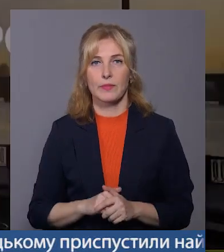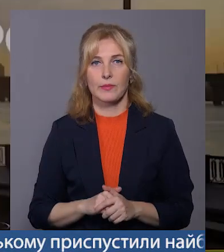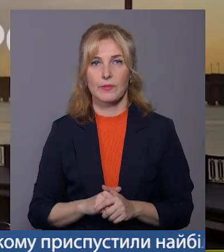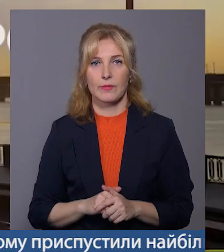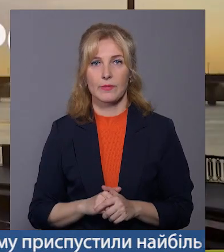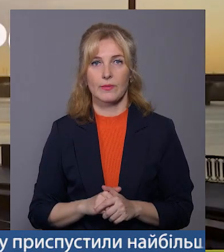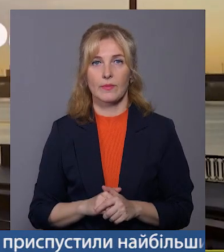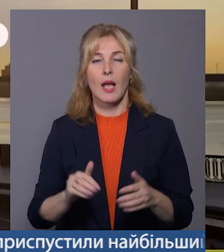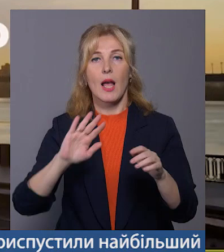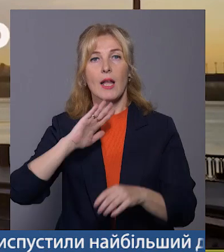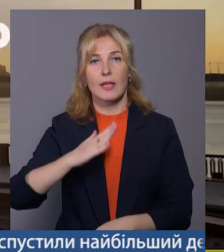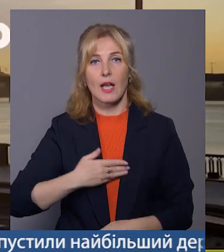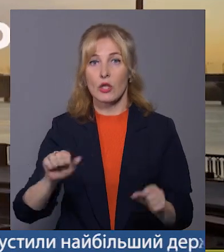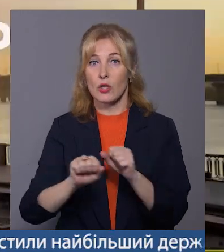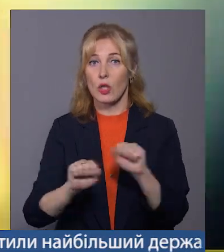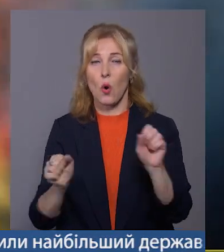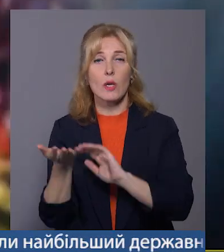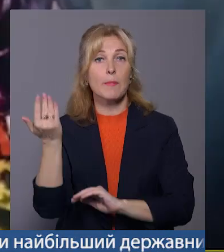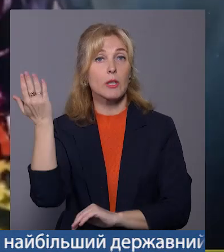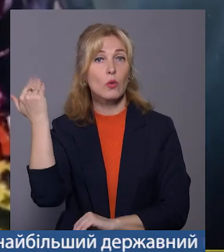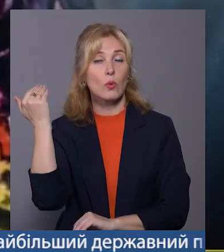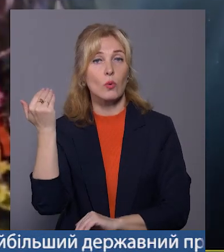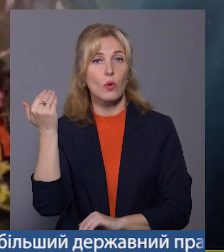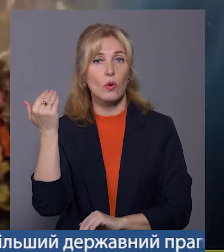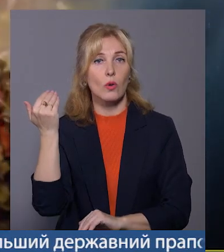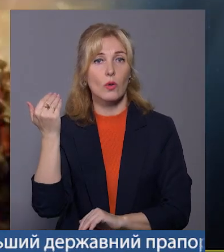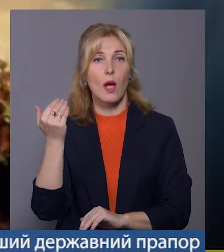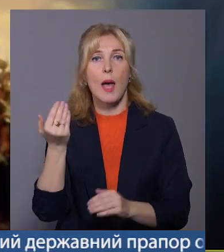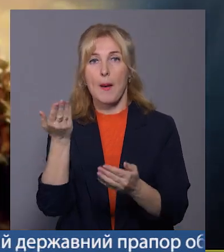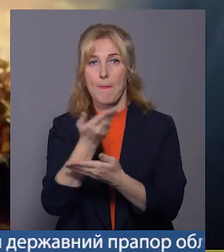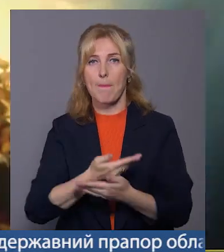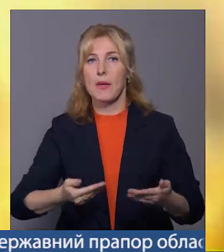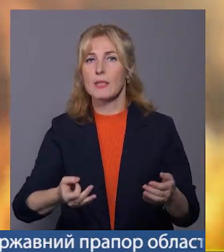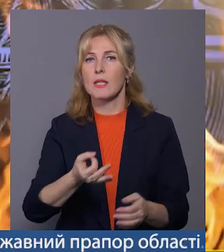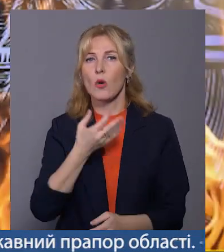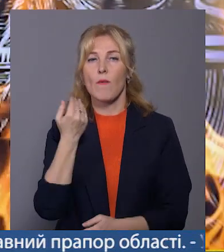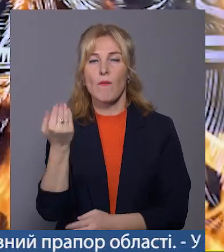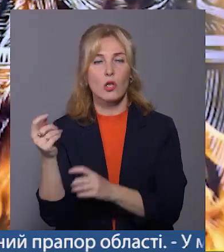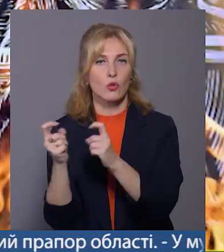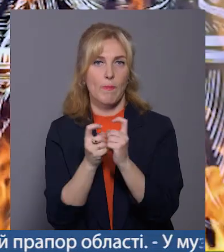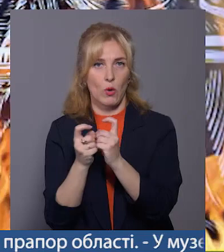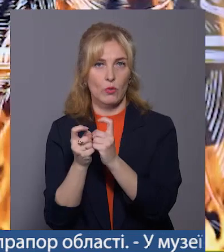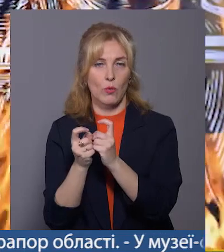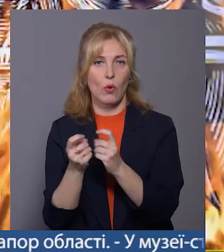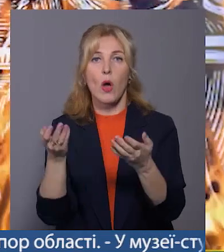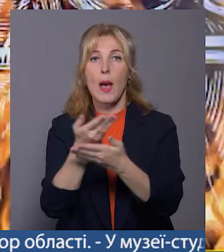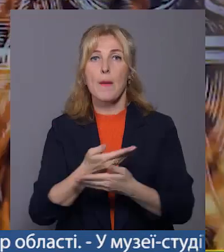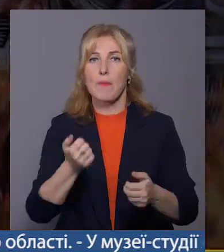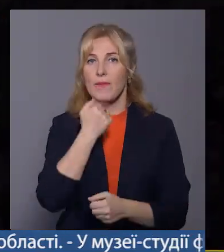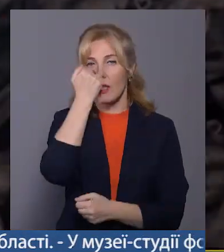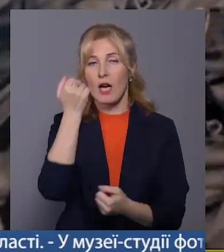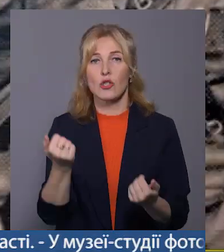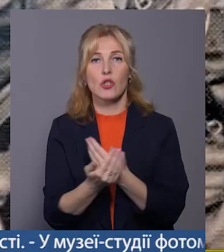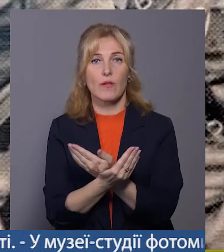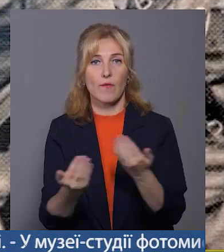Наші герої з минулого. Ми захоплюємося вашою боротьбою. Ми вдячні вам